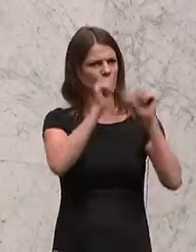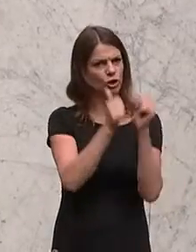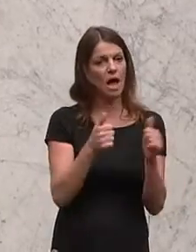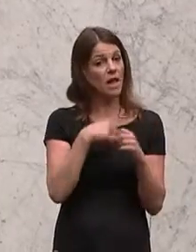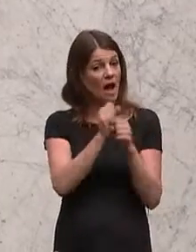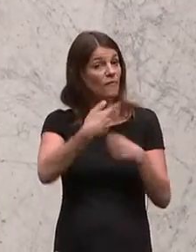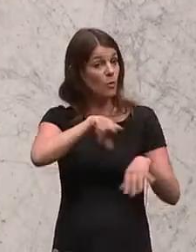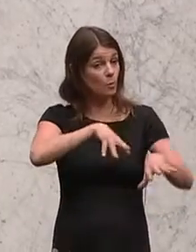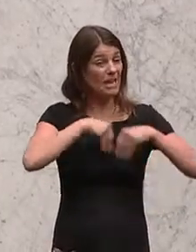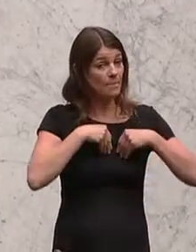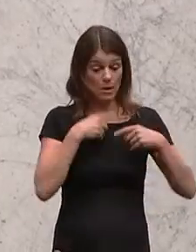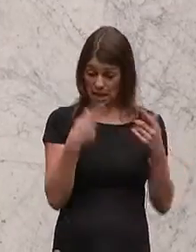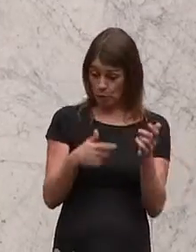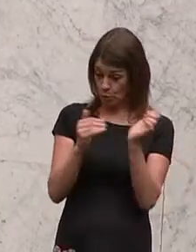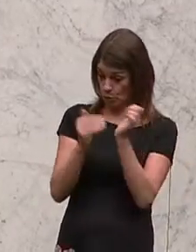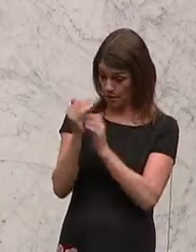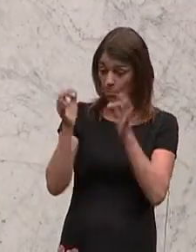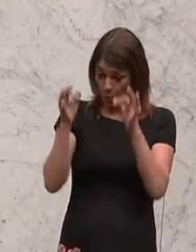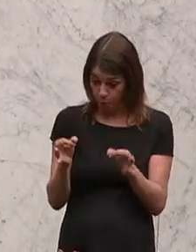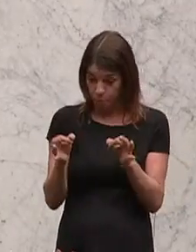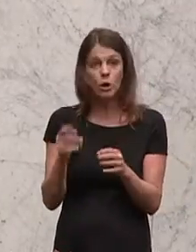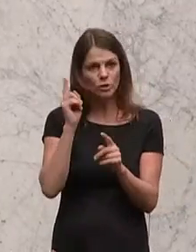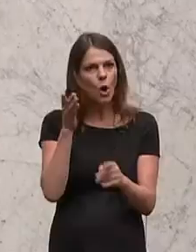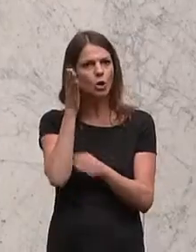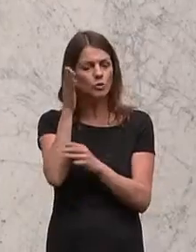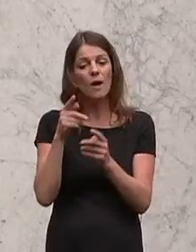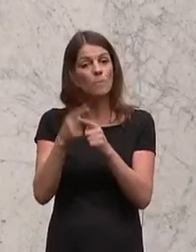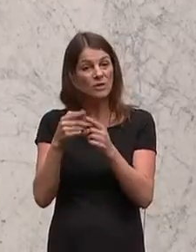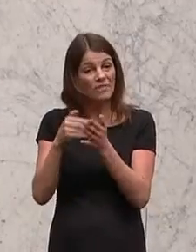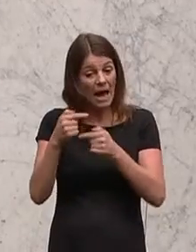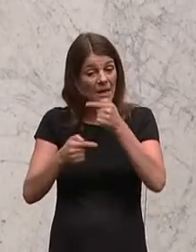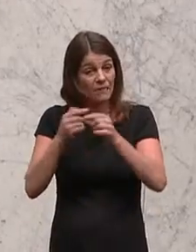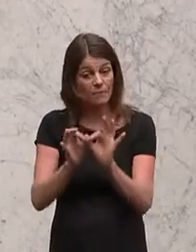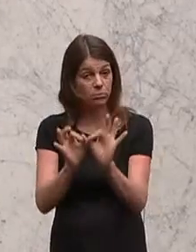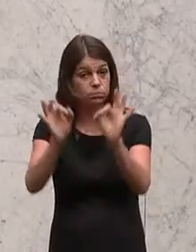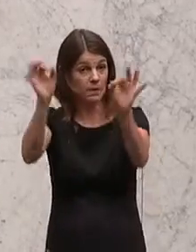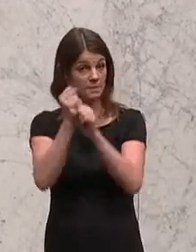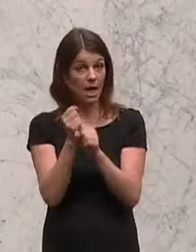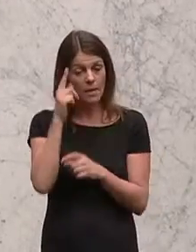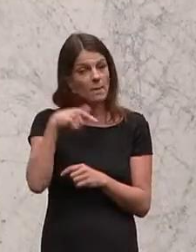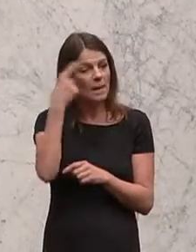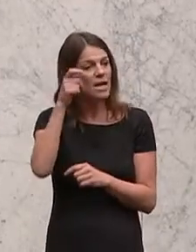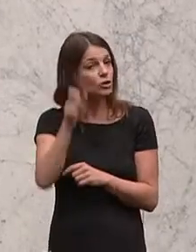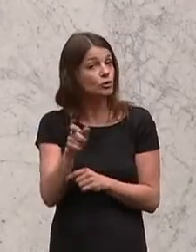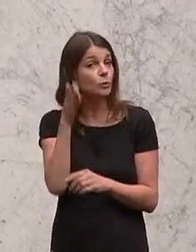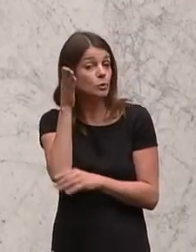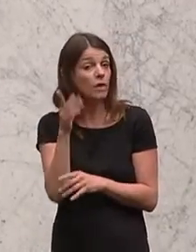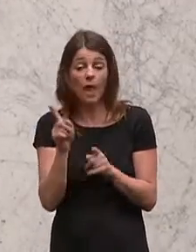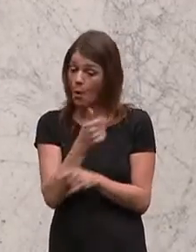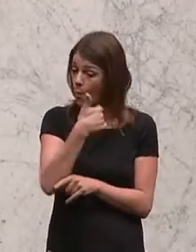kann das System, das gut ist, auch in Zukunft positiv weiterentwickeln, um den Menschen auch in Zukunft die Gesundheitsversorgung